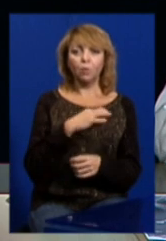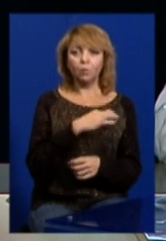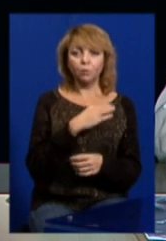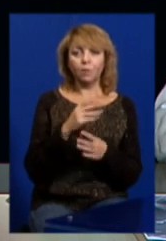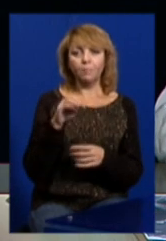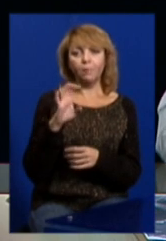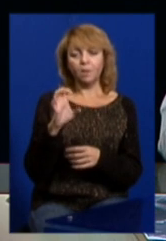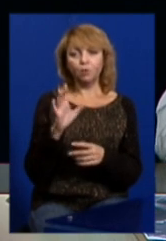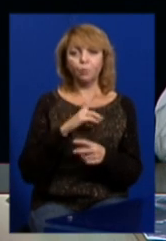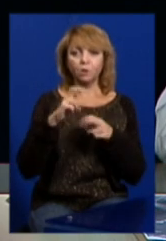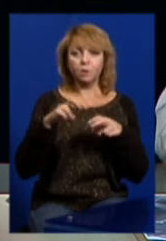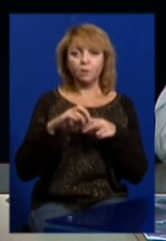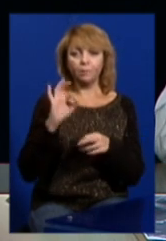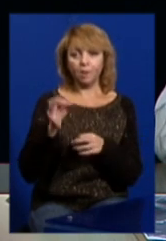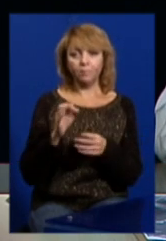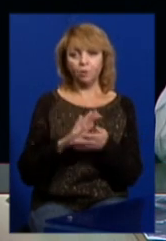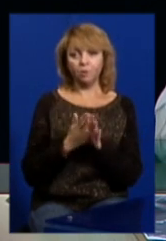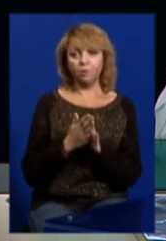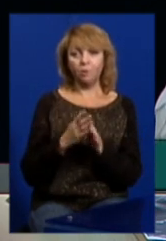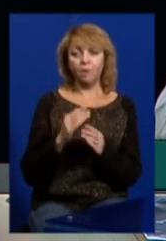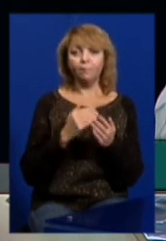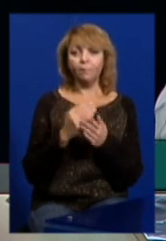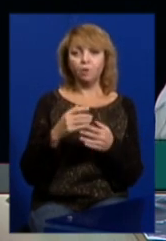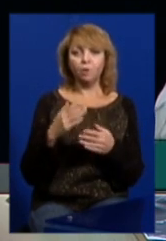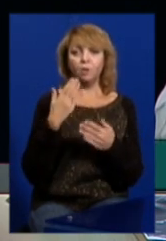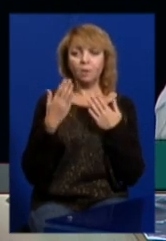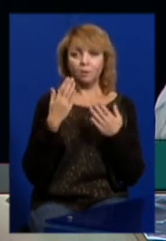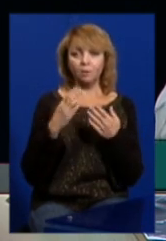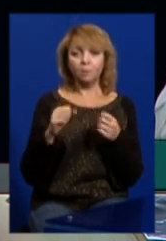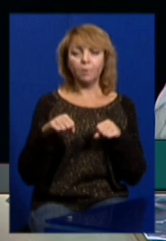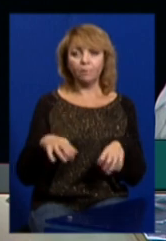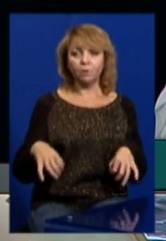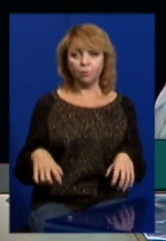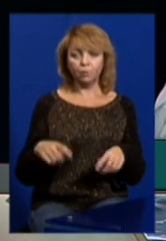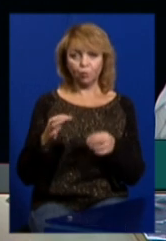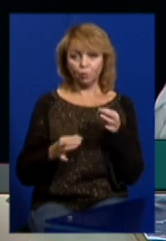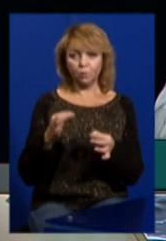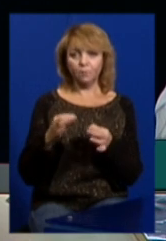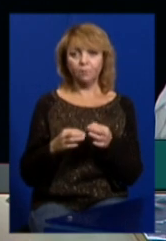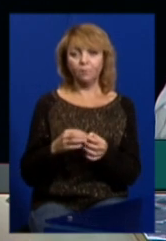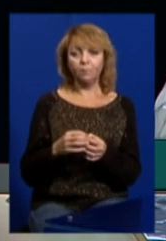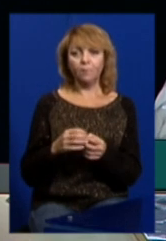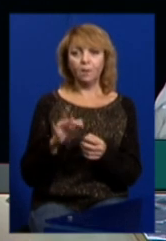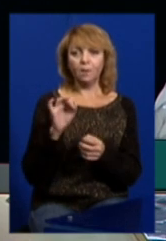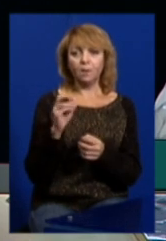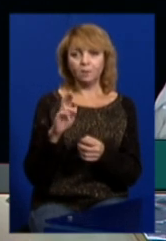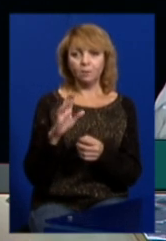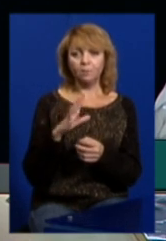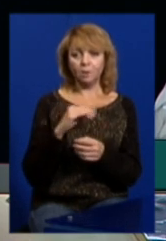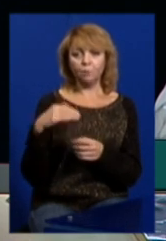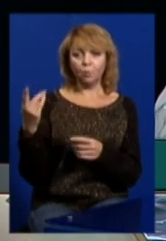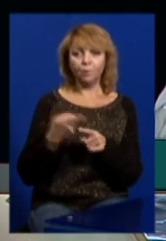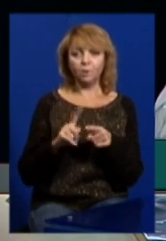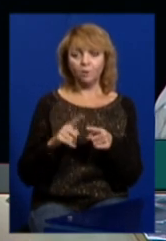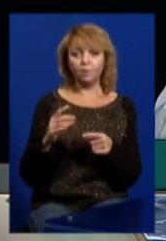надлежним чином. Вища Рада Правосуддя, ну, реакція нормальна з боку